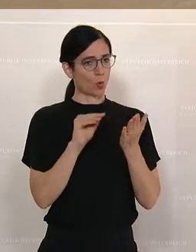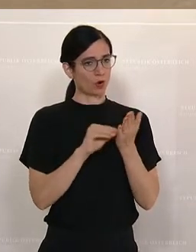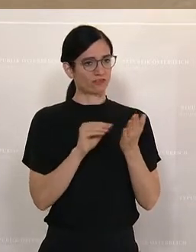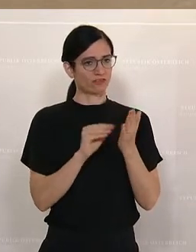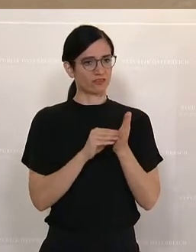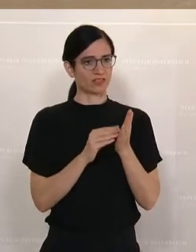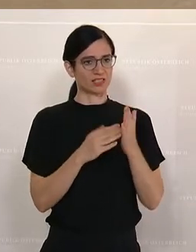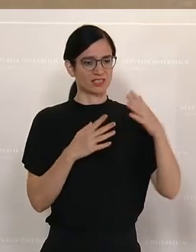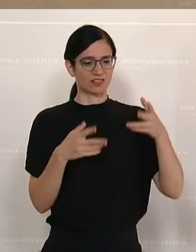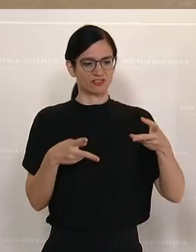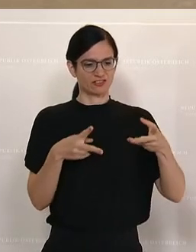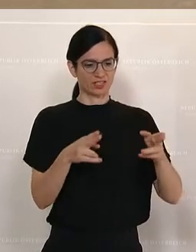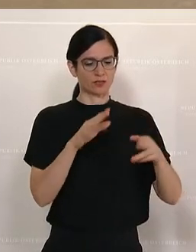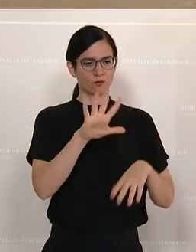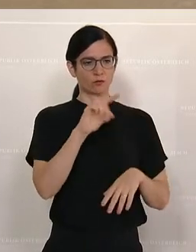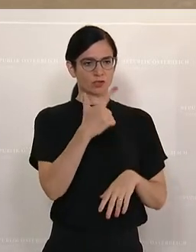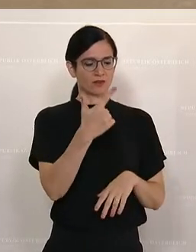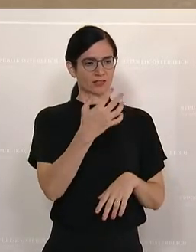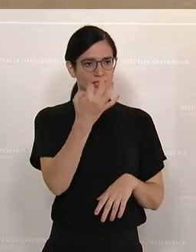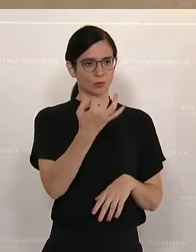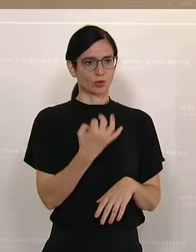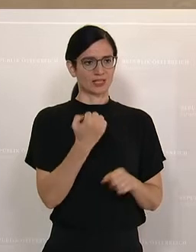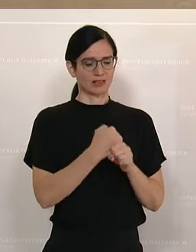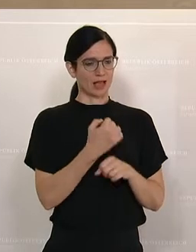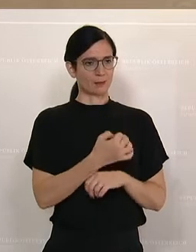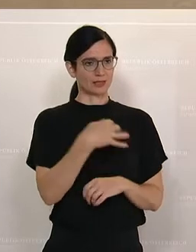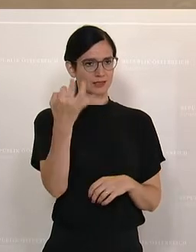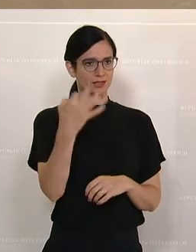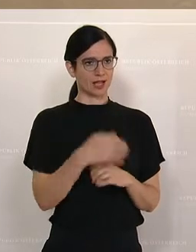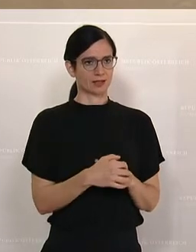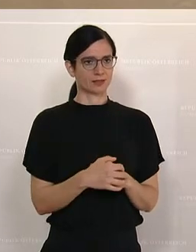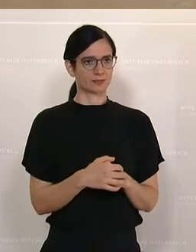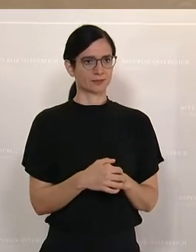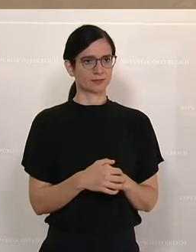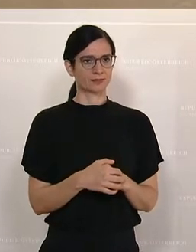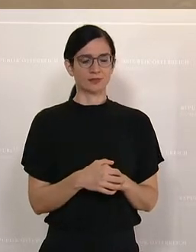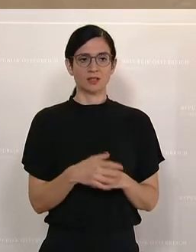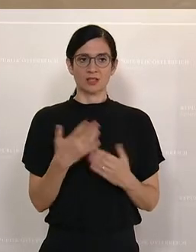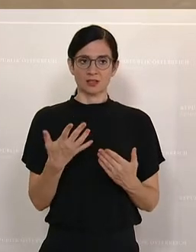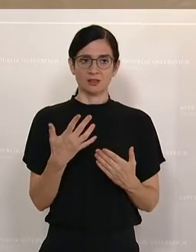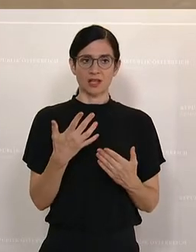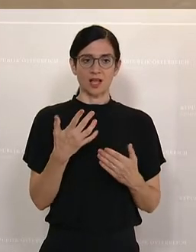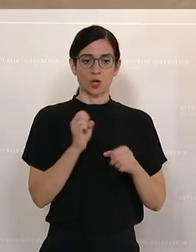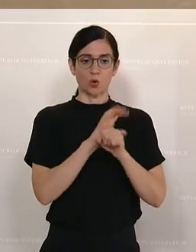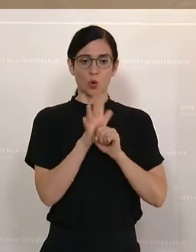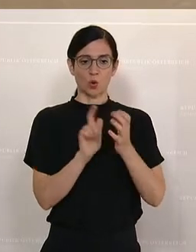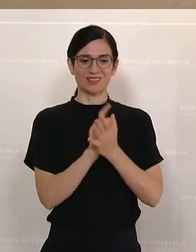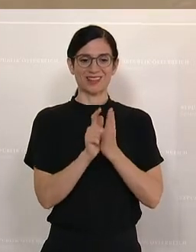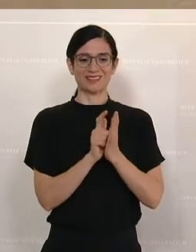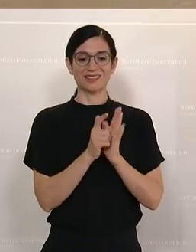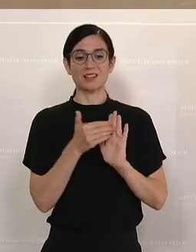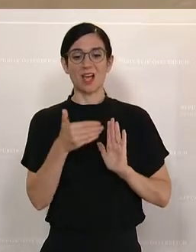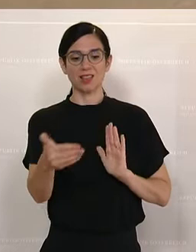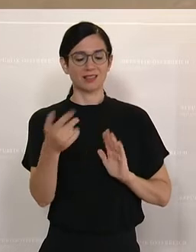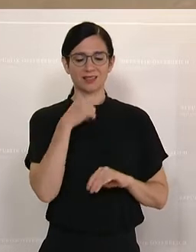25 Prozent der Arbeitstage bisher gehabt. Und das ist natürlich im Post-Covid-Zeitalter nicht mehr